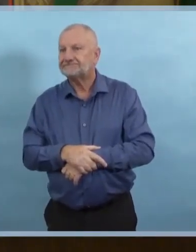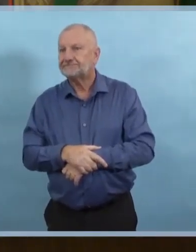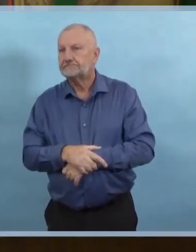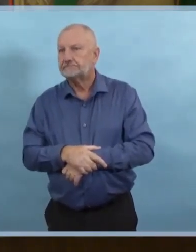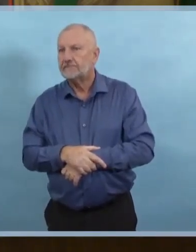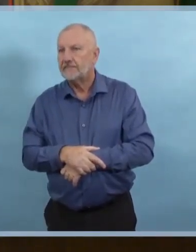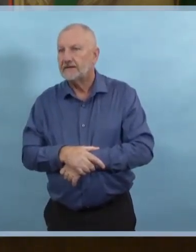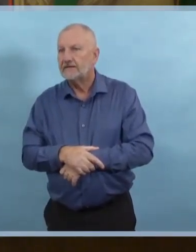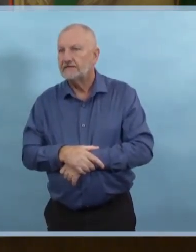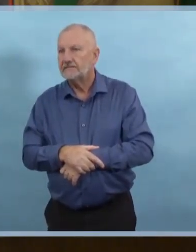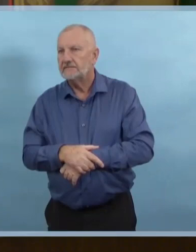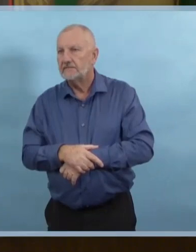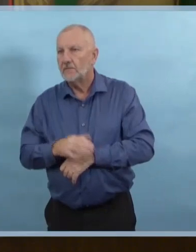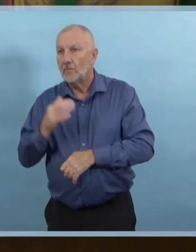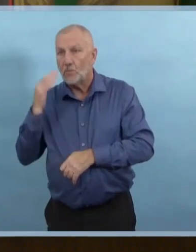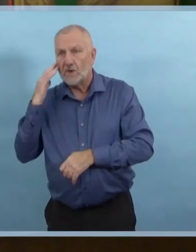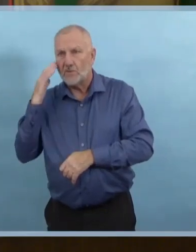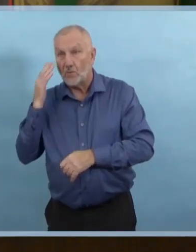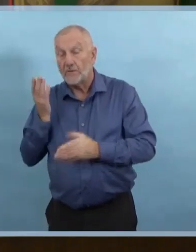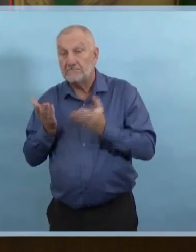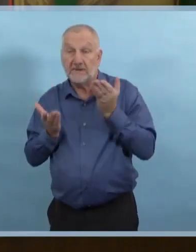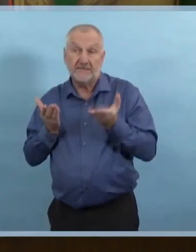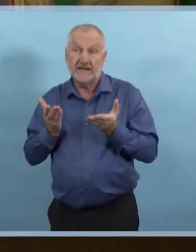aborder cette augmentation.